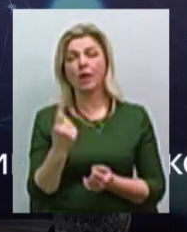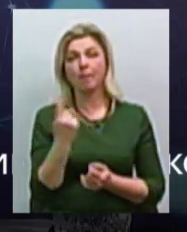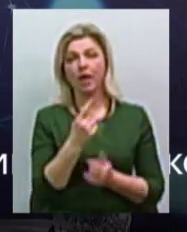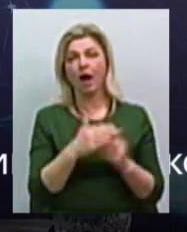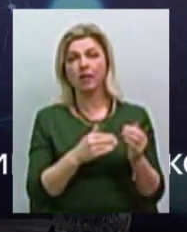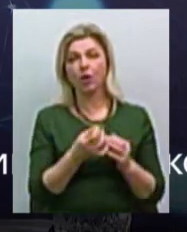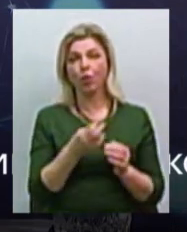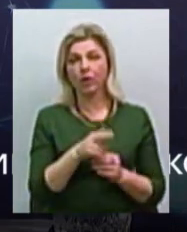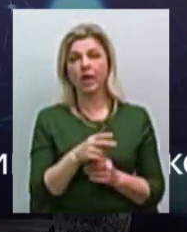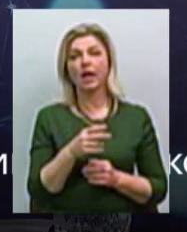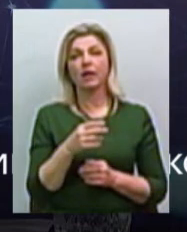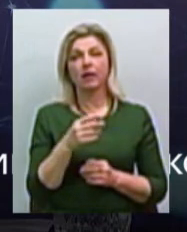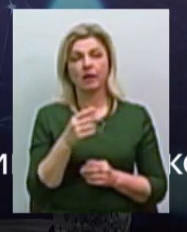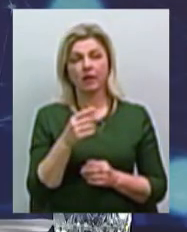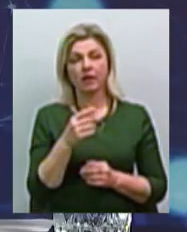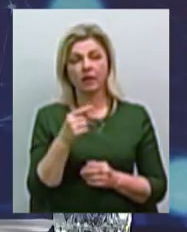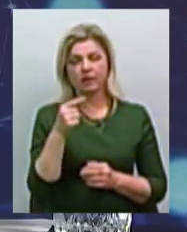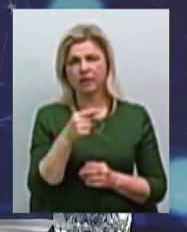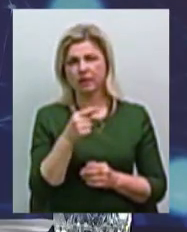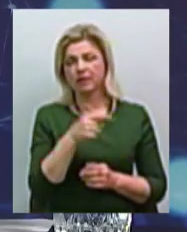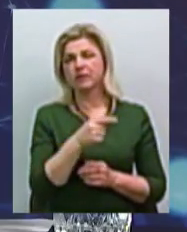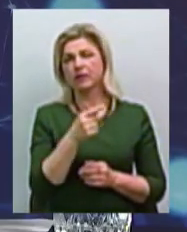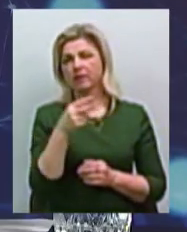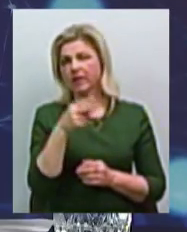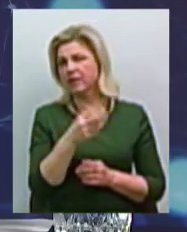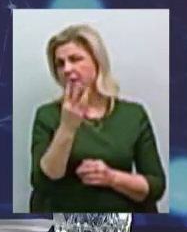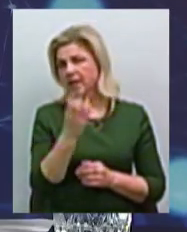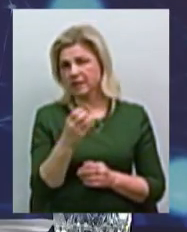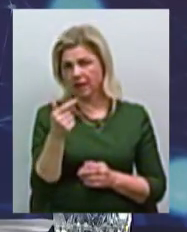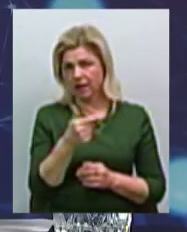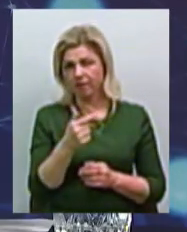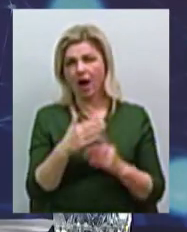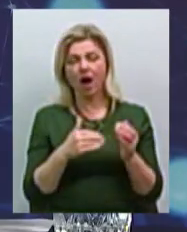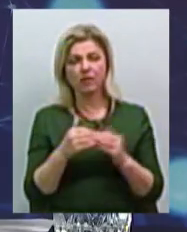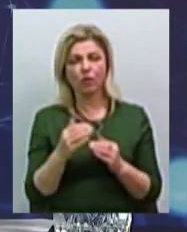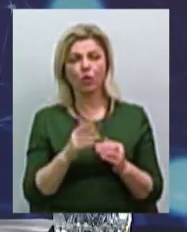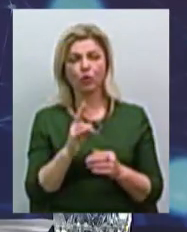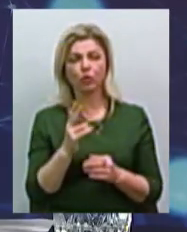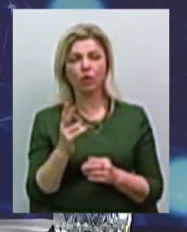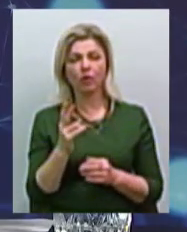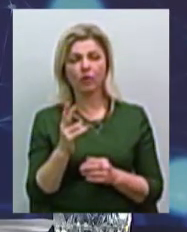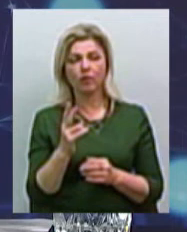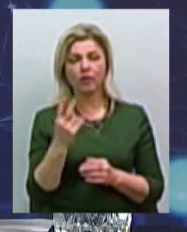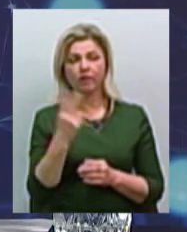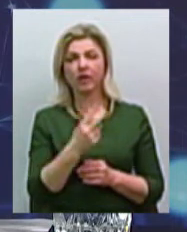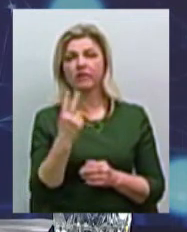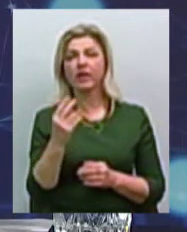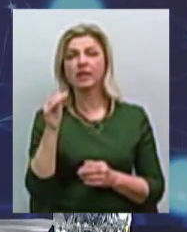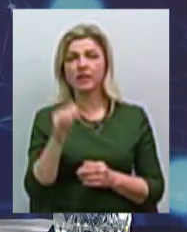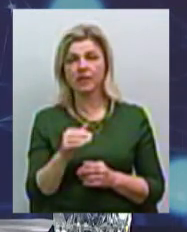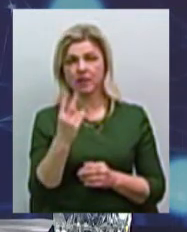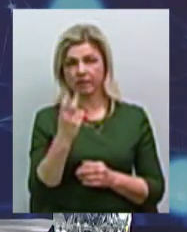7300 гривень. Для осіб категорії першої і захворювання нервової системи складає 22200